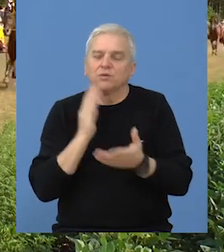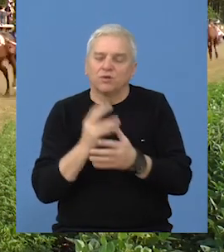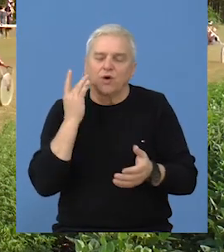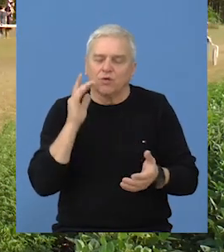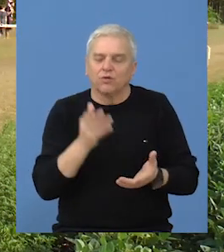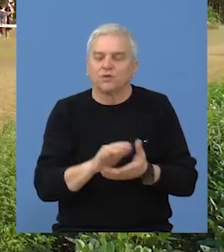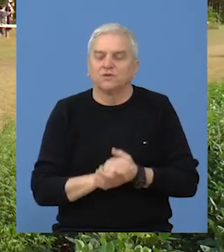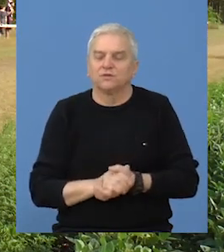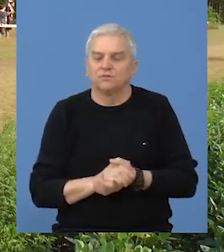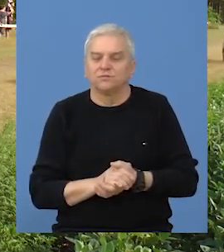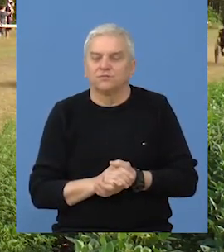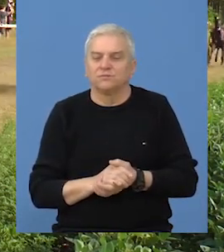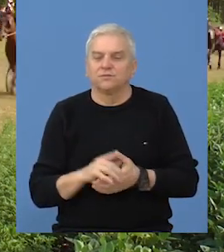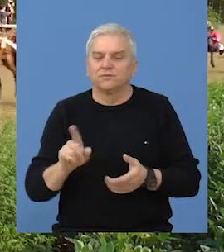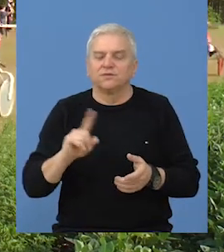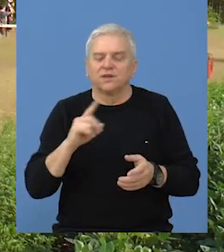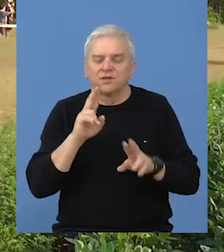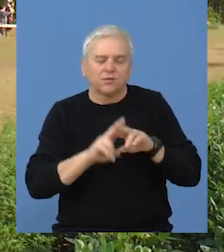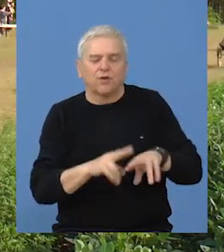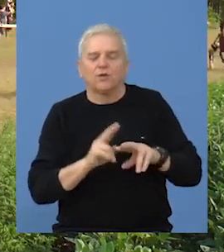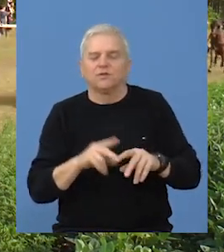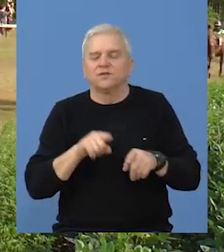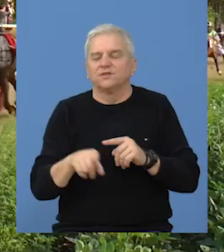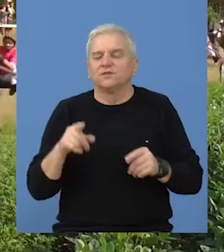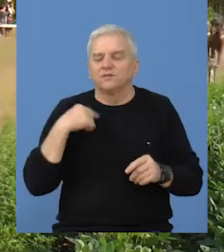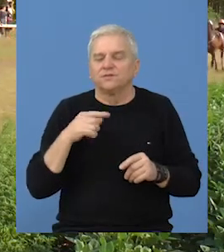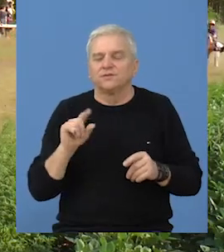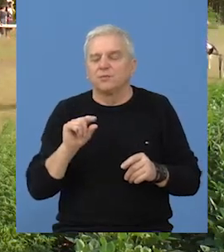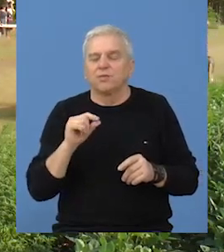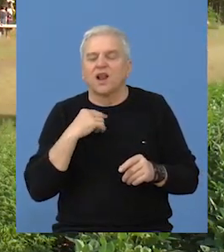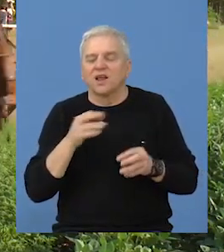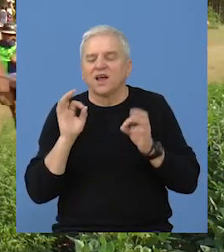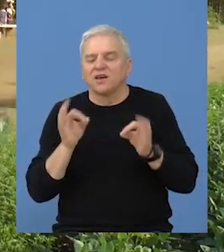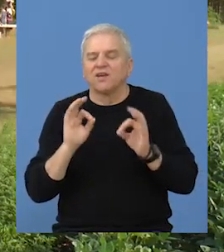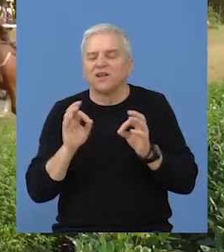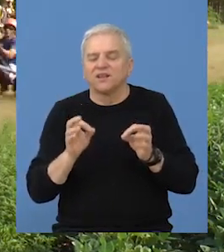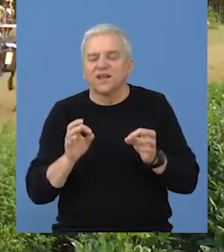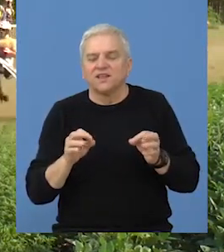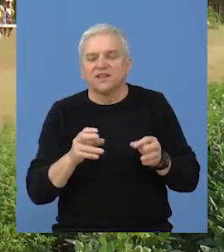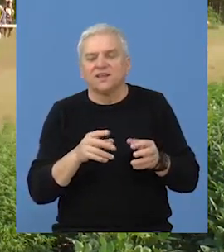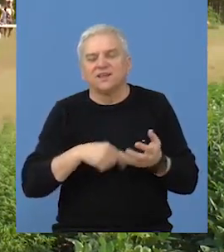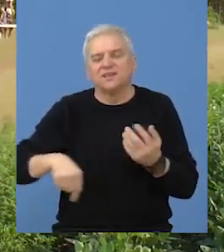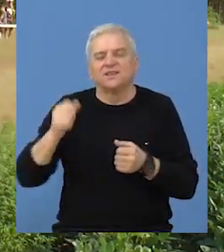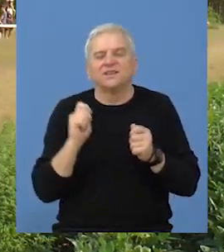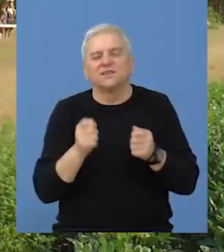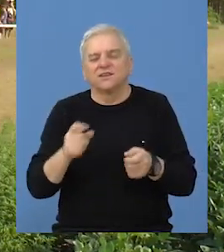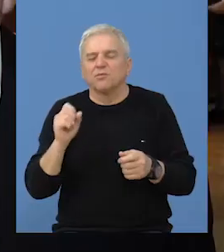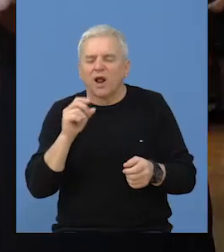odziv grla isto je bio. tako da nismo zaostajali. Mada je malo ku naš kvalitet staze